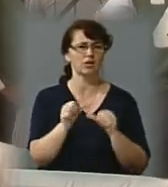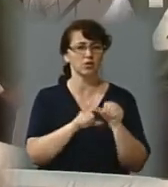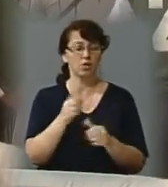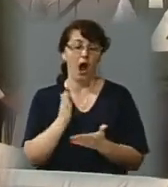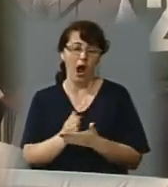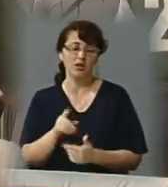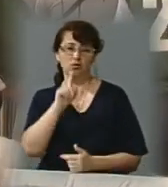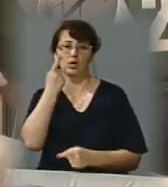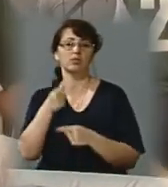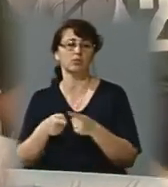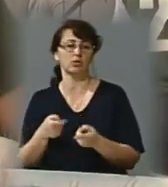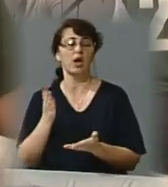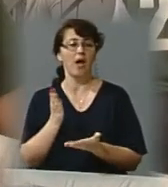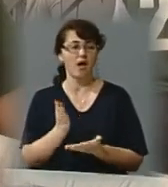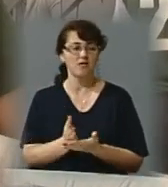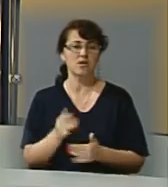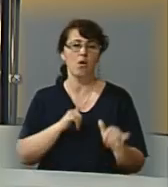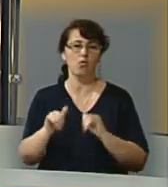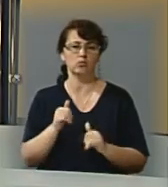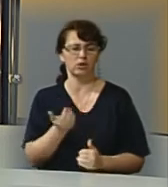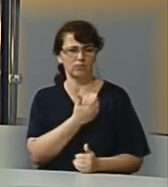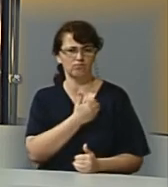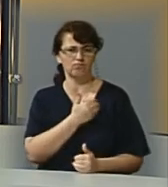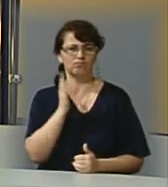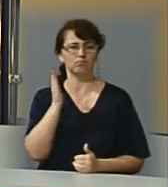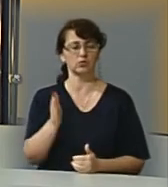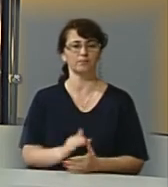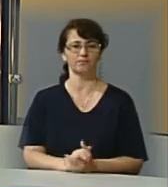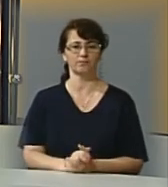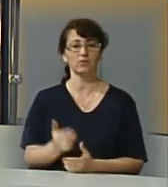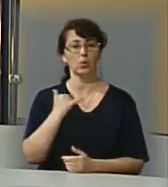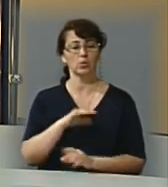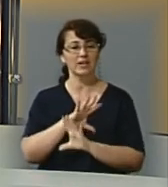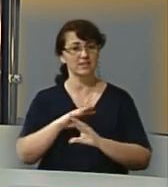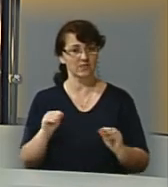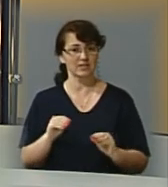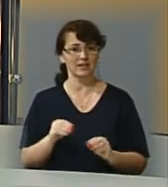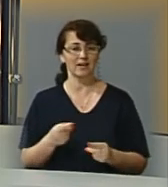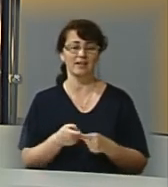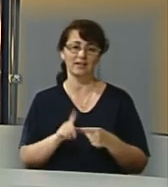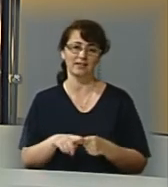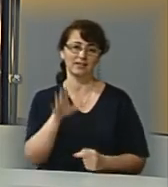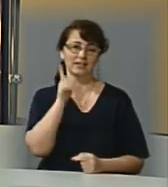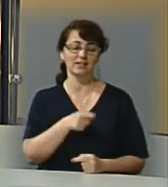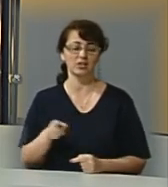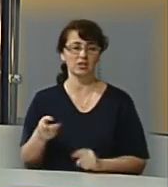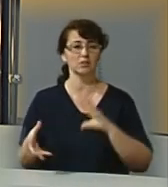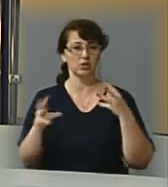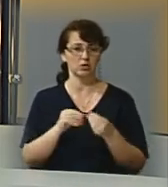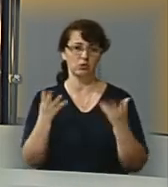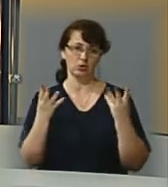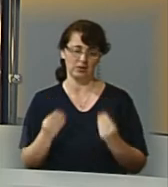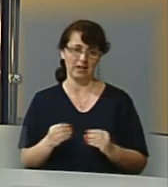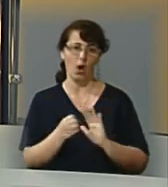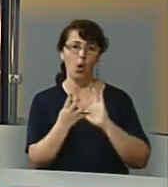Є для чотири стремитися, є чого навчитися. У нас все про подіяння на цю годину. Підсумуємо, день вже